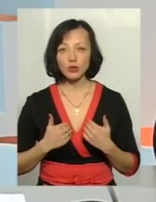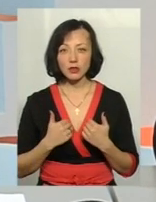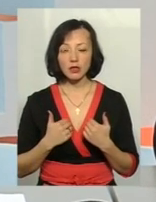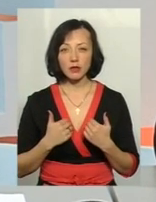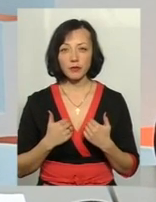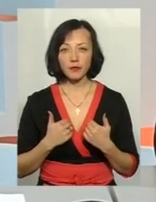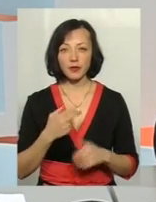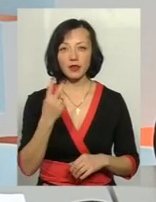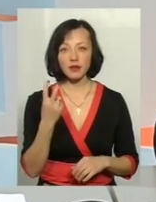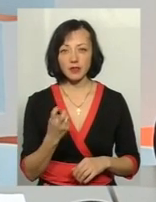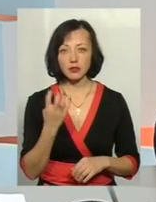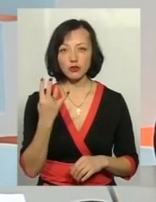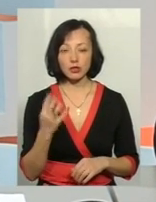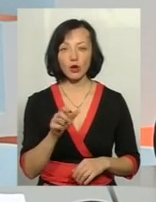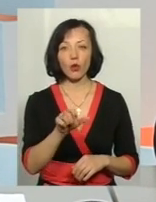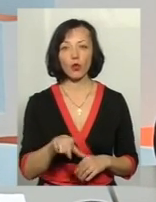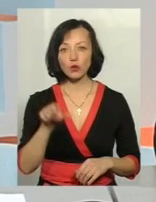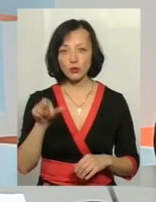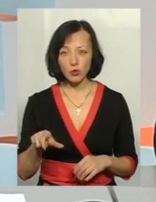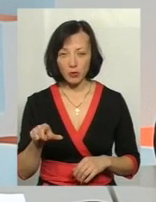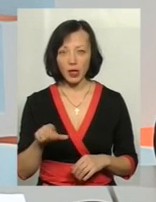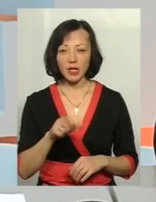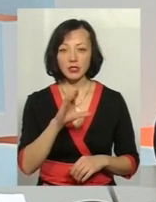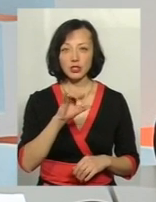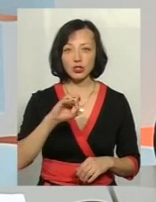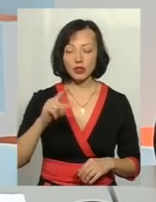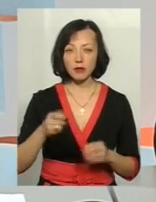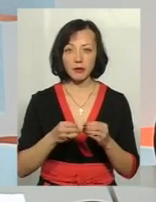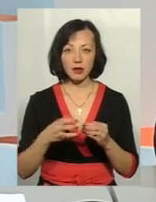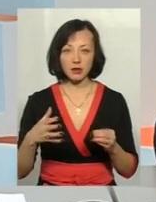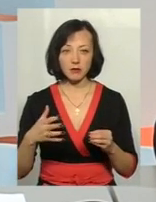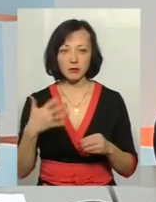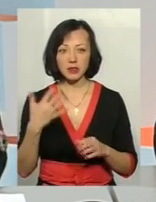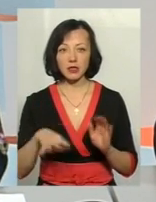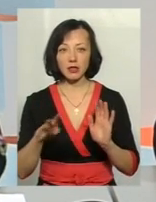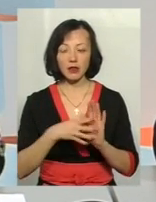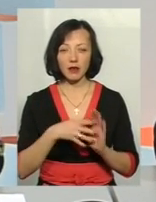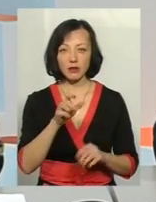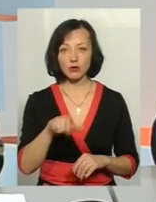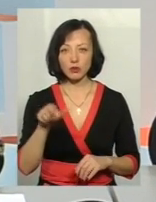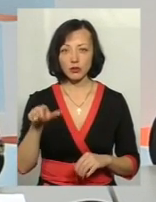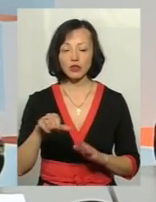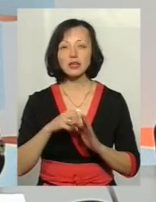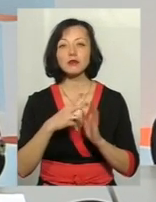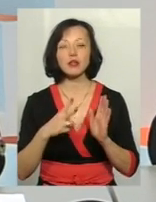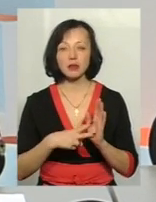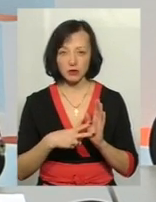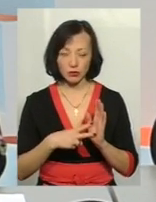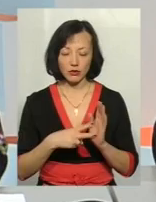204 особи, а за січень 2015 року до нас звернулося 59 усіх. Тобто видно